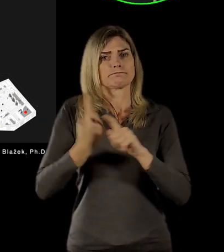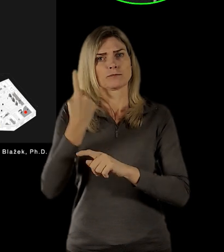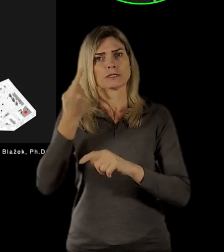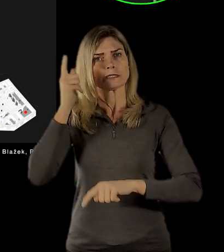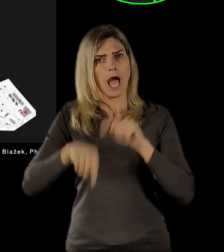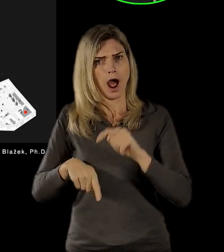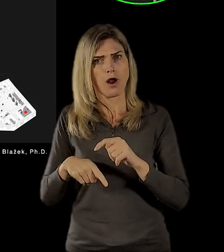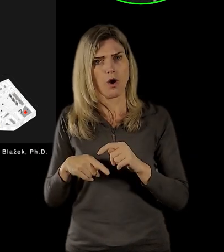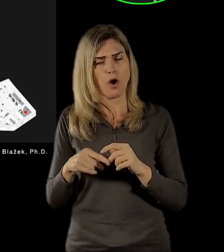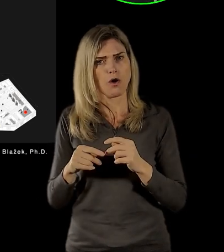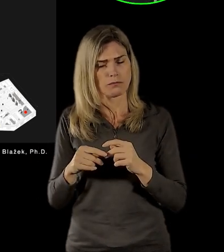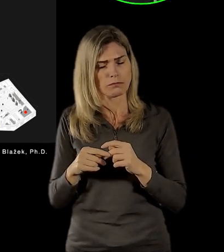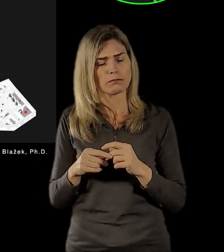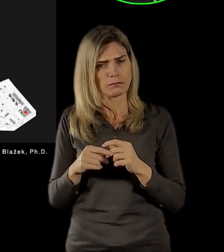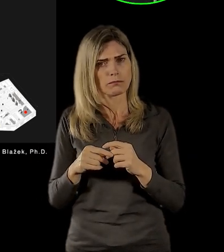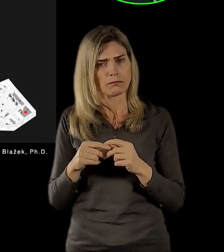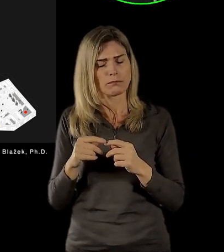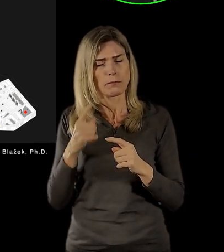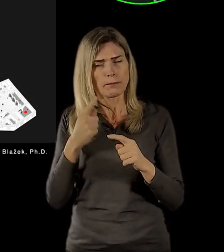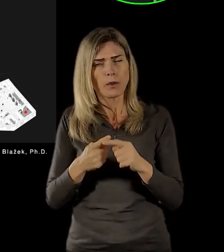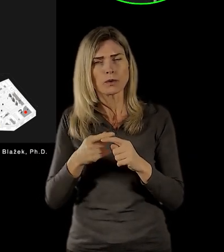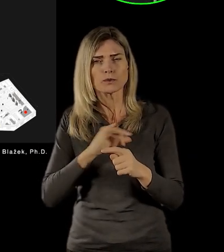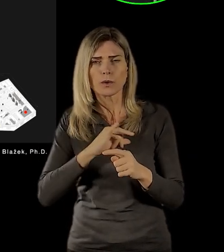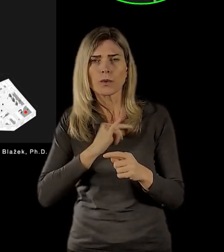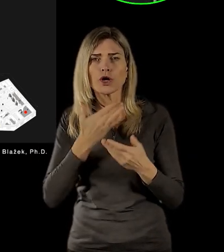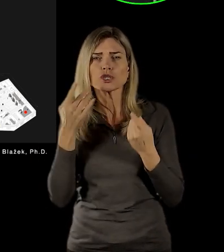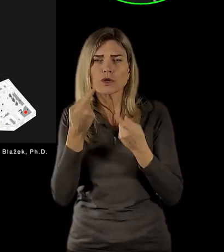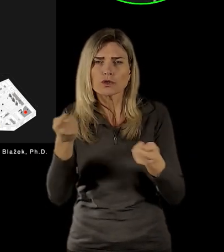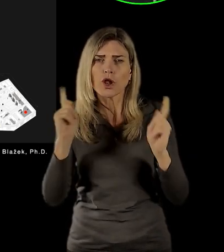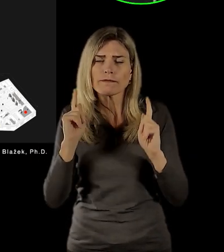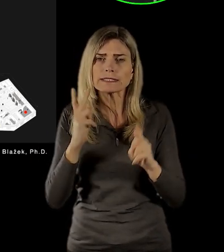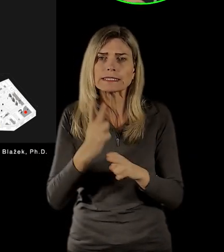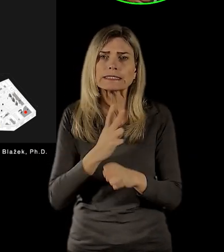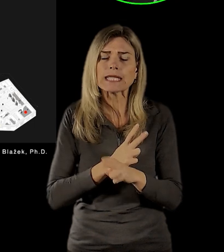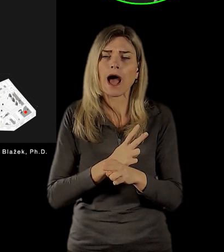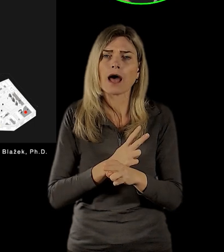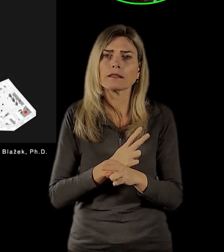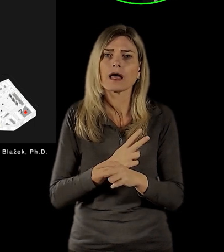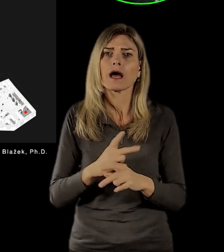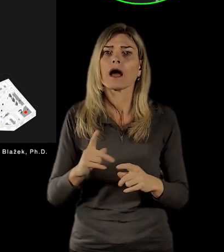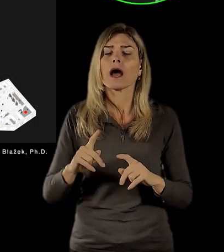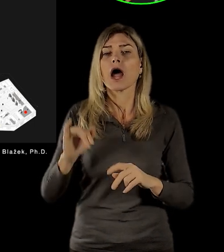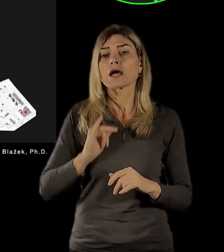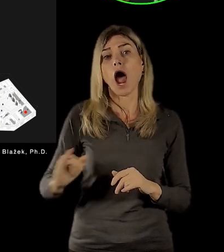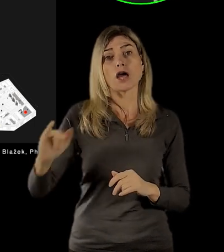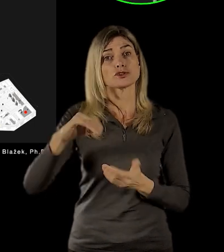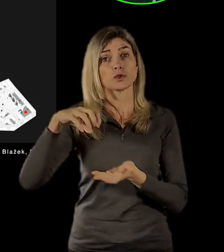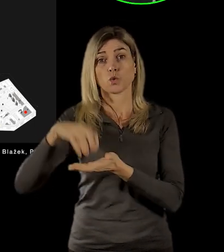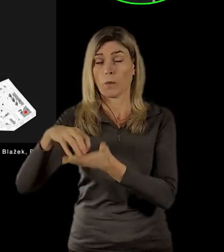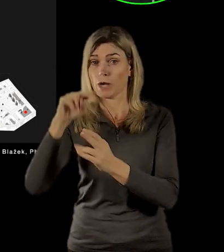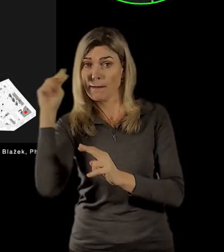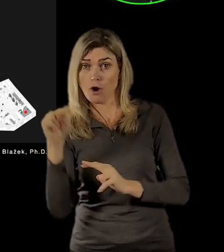to, jakým způsobem byl ten Československý stát vnímán různými skupinami, ať už